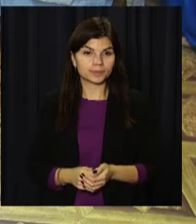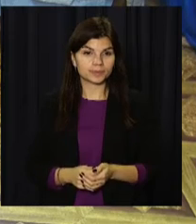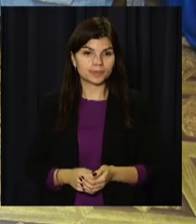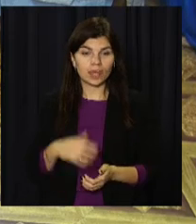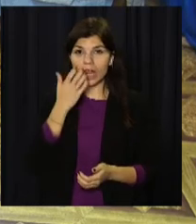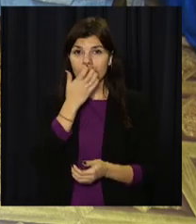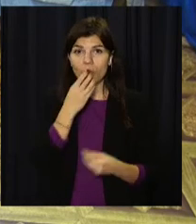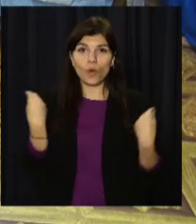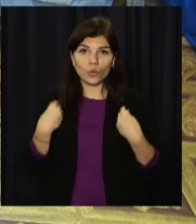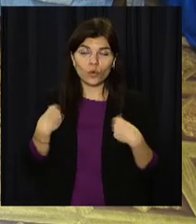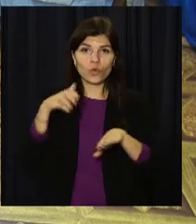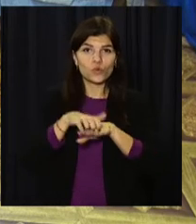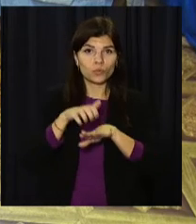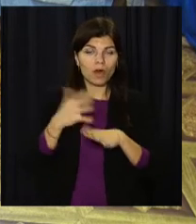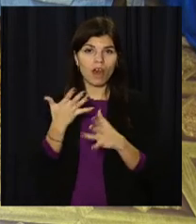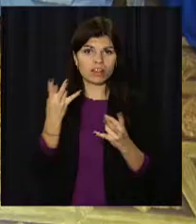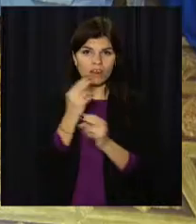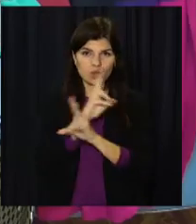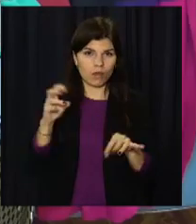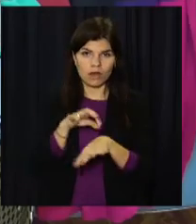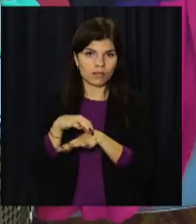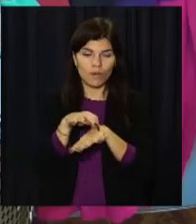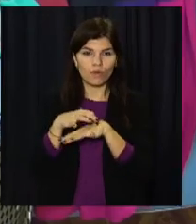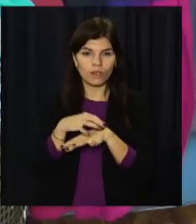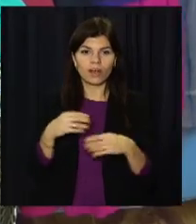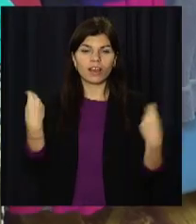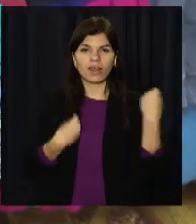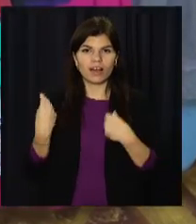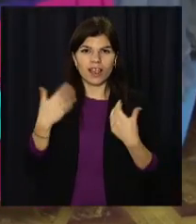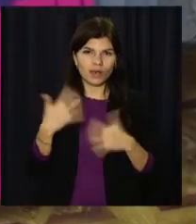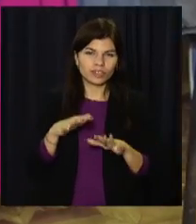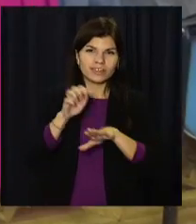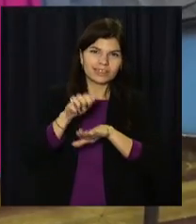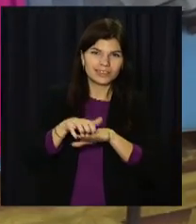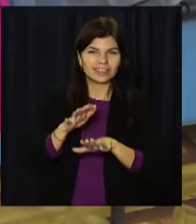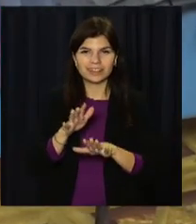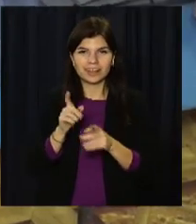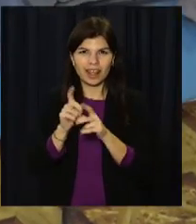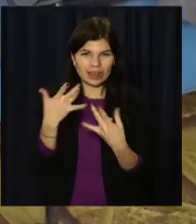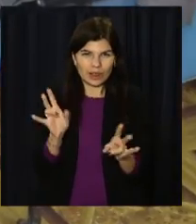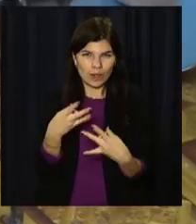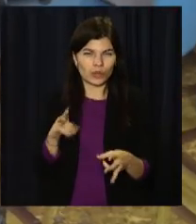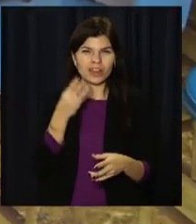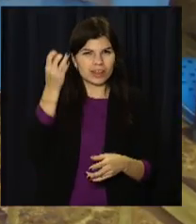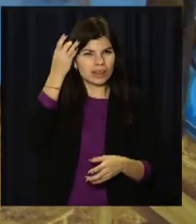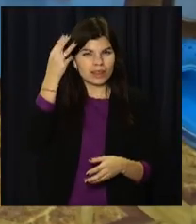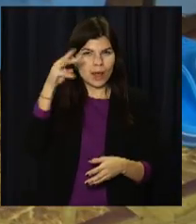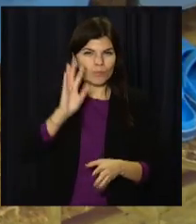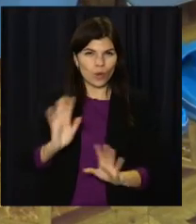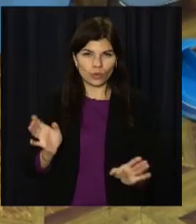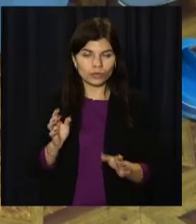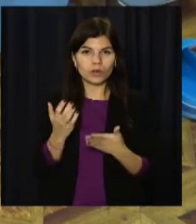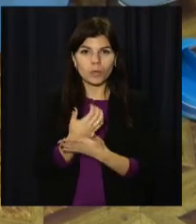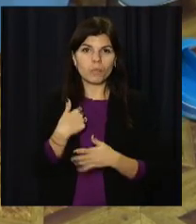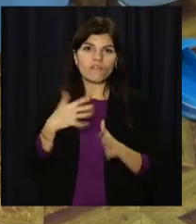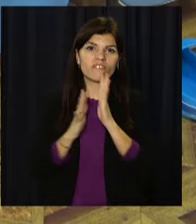Тепла куртка і зимові черевики, які вже ніхто не носить. Вицвілі сукні і розпаровані шкарпетки. Нерідко у шафах лежать речі, які більше не потрібні, з